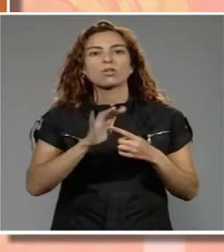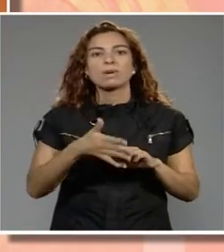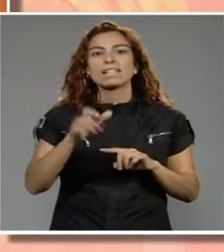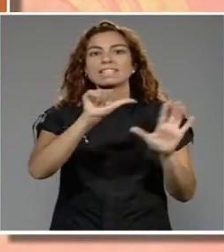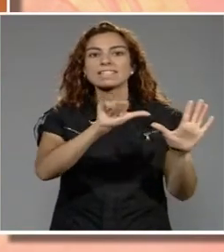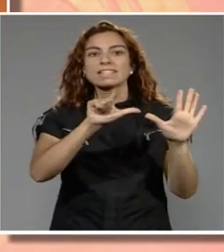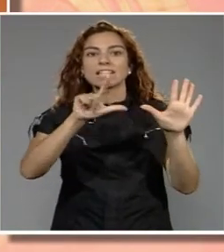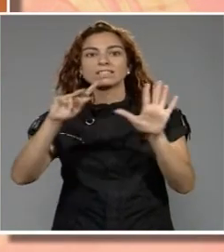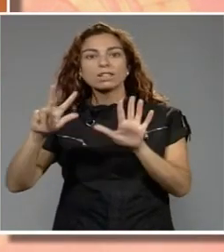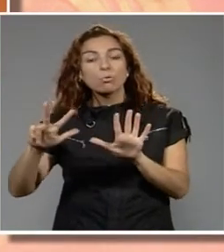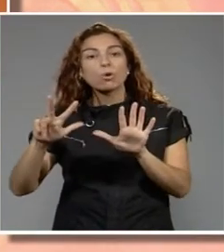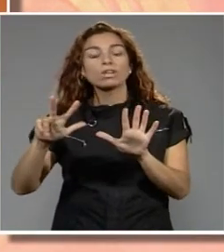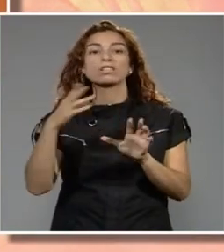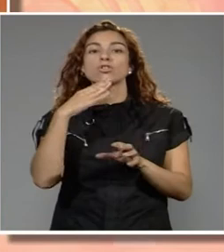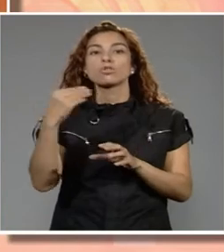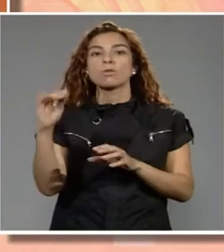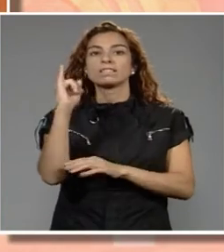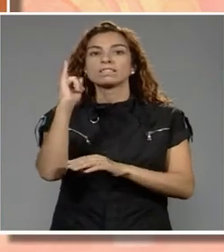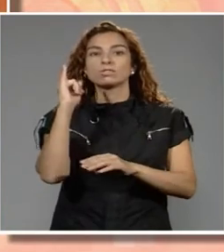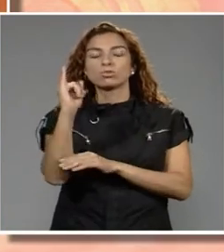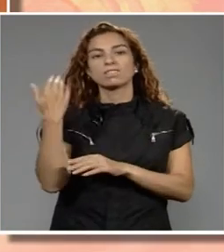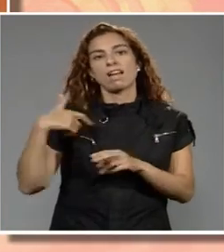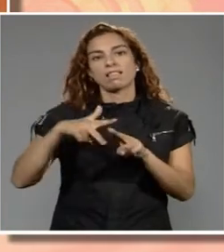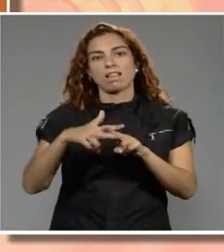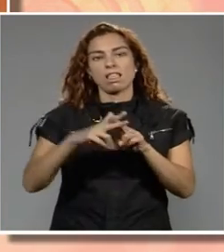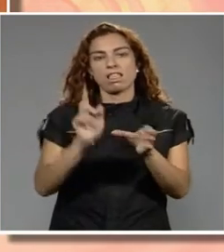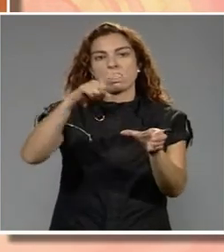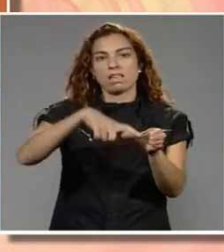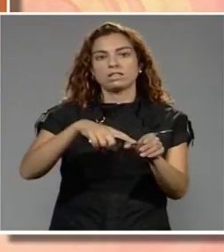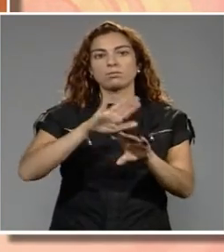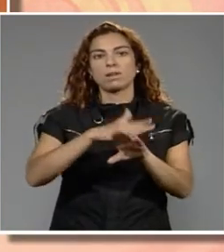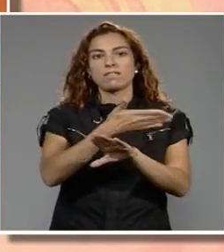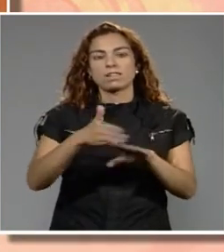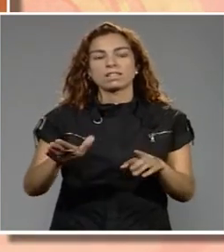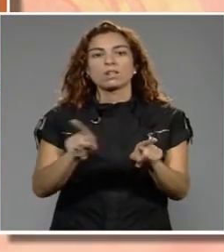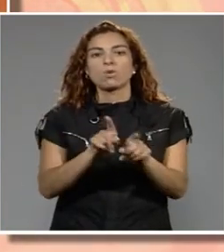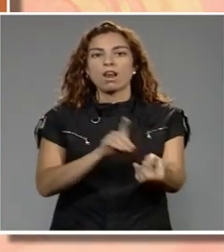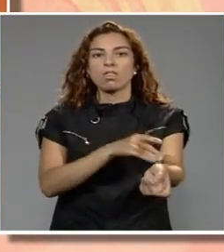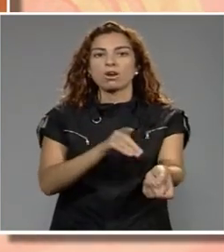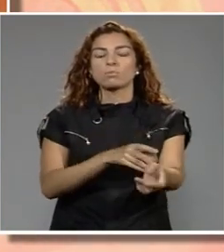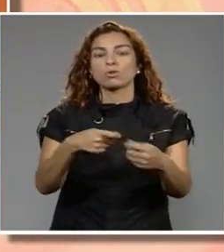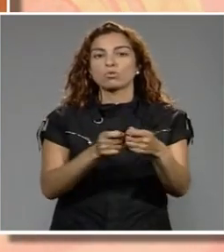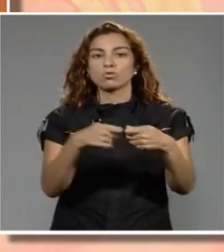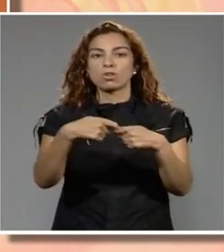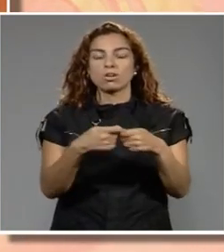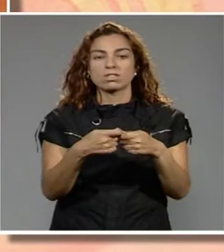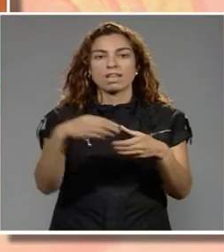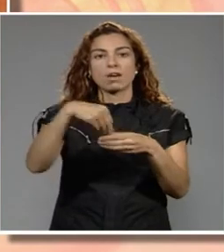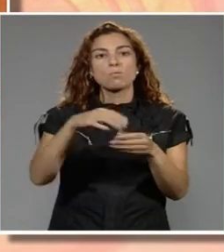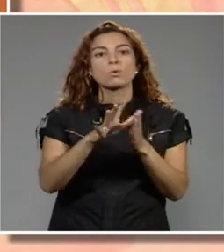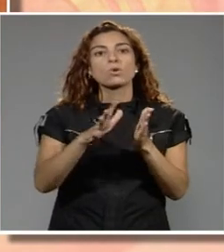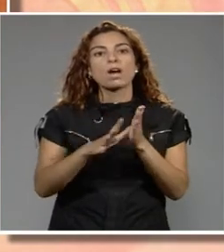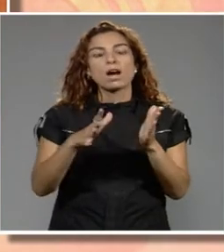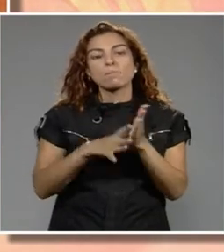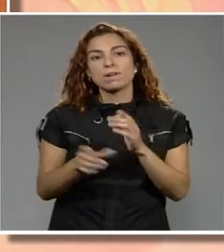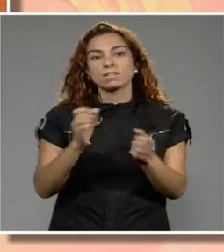688 joves dels IES d'Olot han participat durant el 2008 dels tallers de prevenció de drogues organitzat pel Consorci d'Acció Social de la Garrotxa dins del